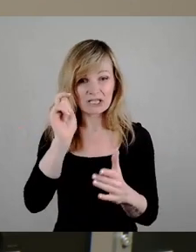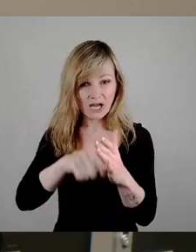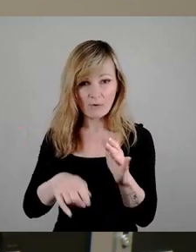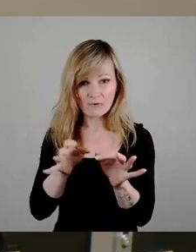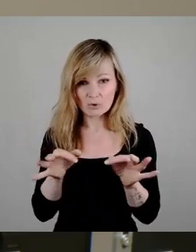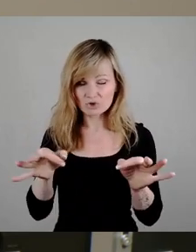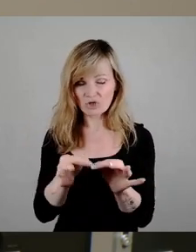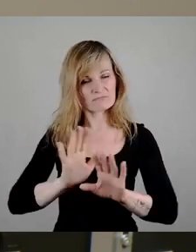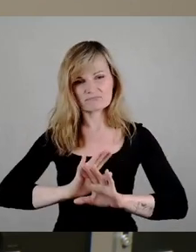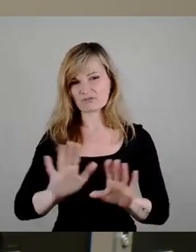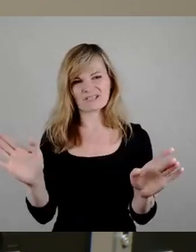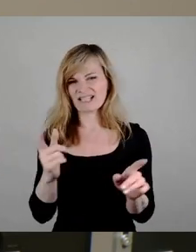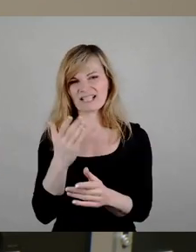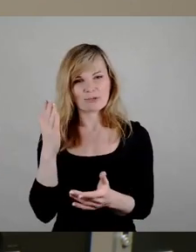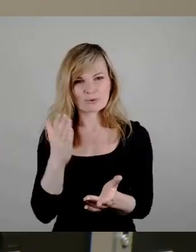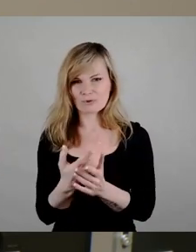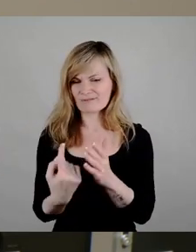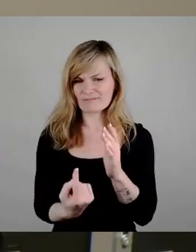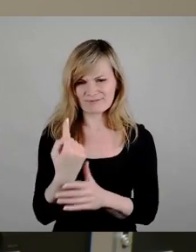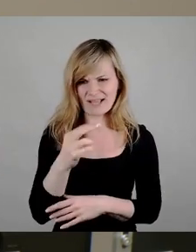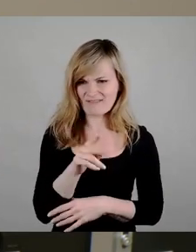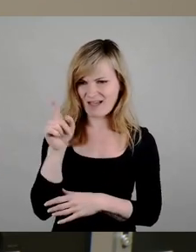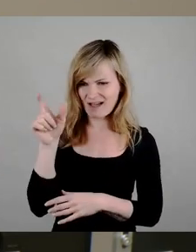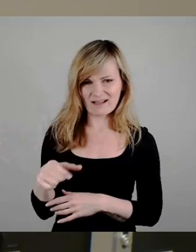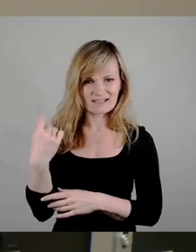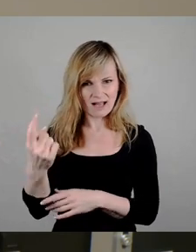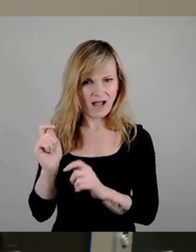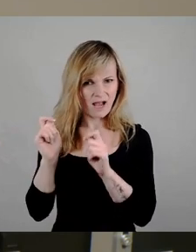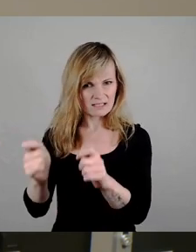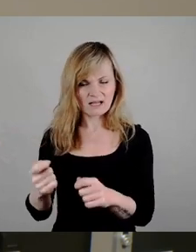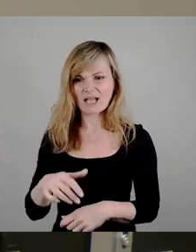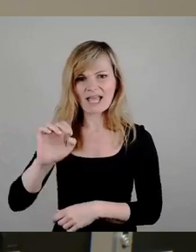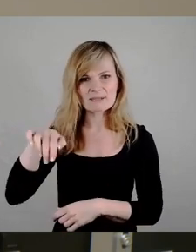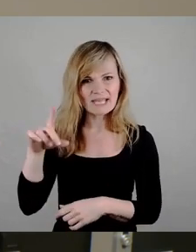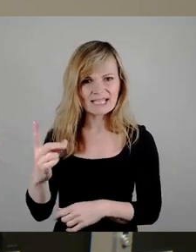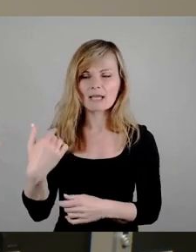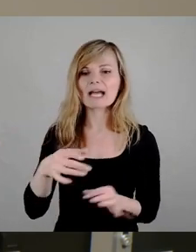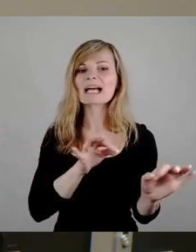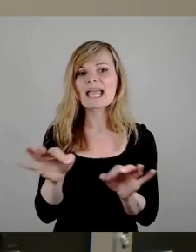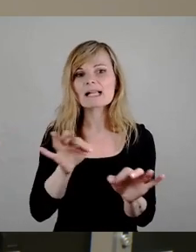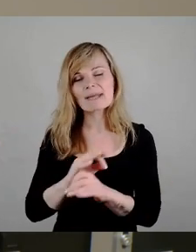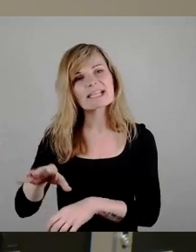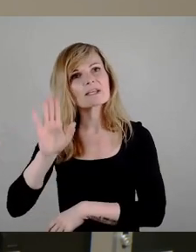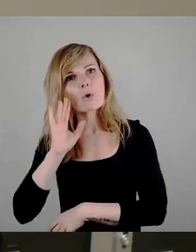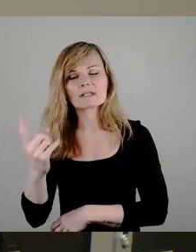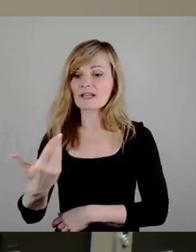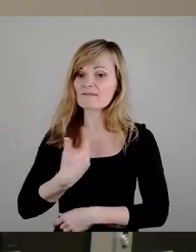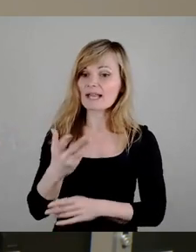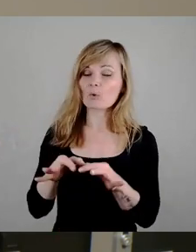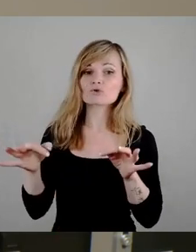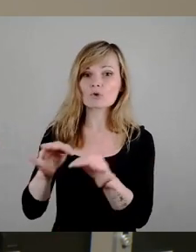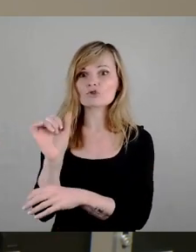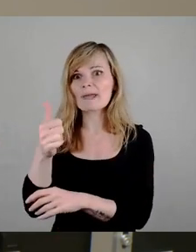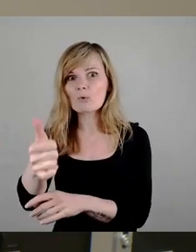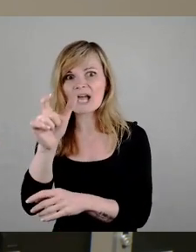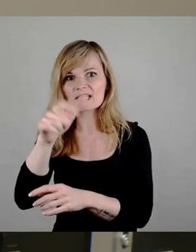ist ja fast schon Ironie, von wem dieser Antrag hier gestellt wird. Während man von der SPD sonst regelmäßig hört, man wolle Grundstücksspekulanten das Handwerk legen